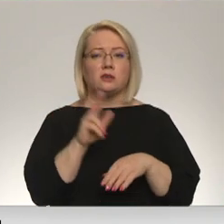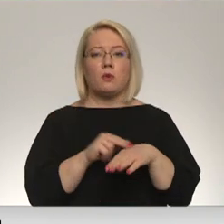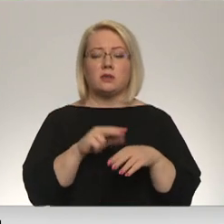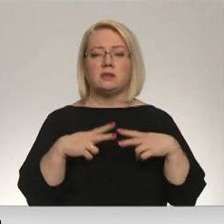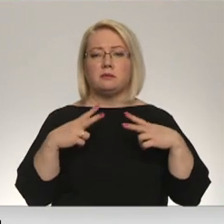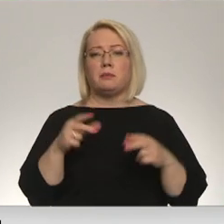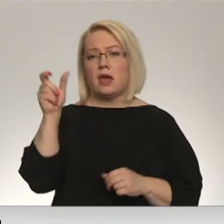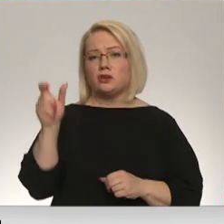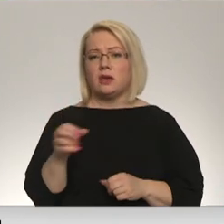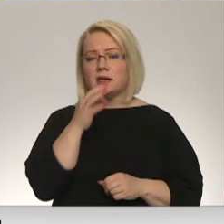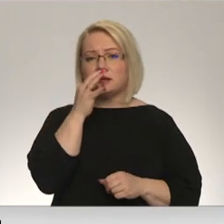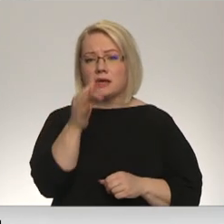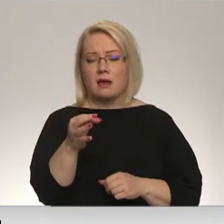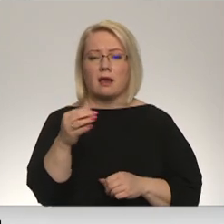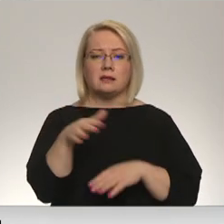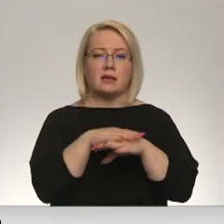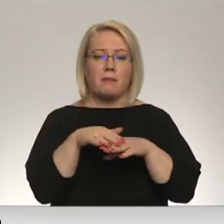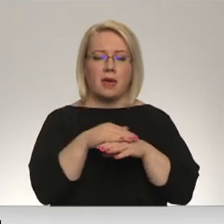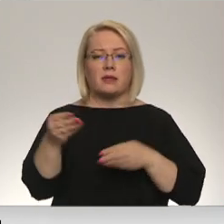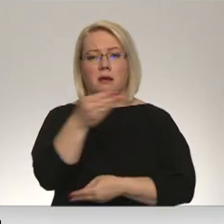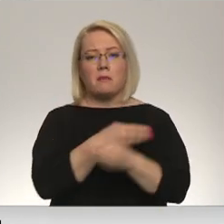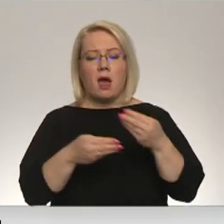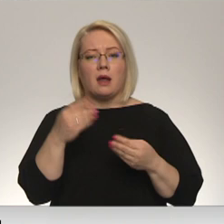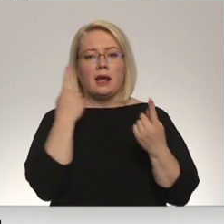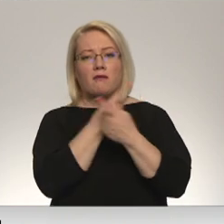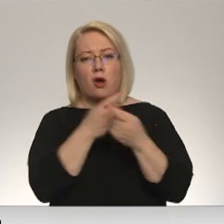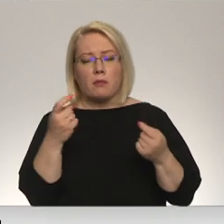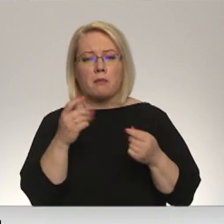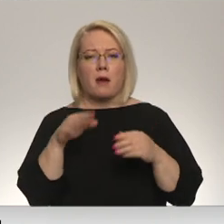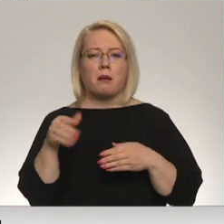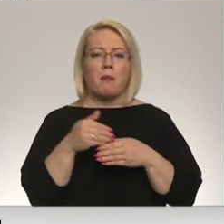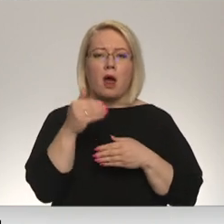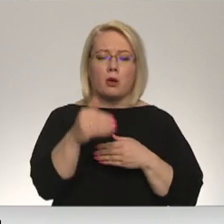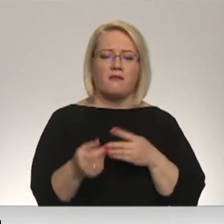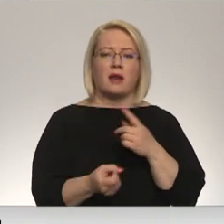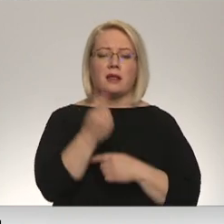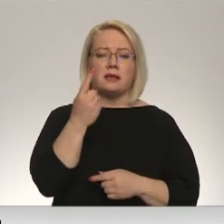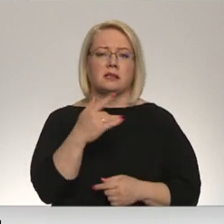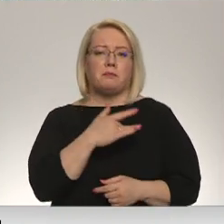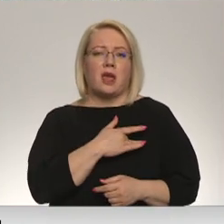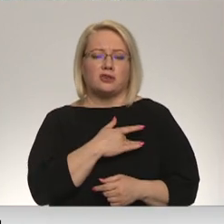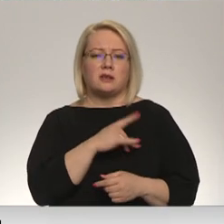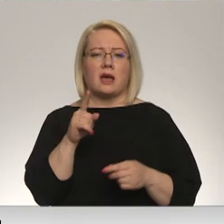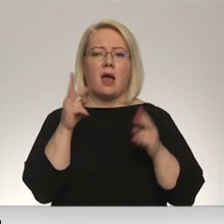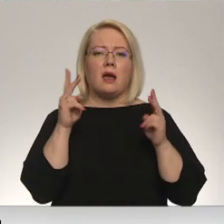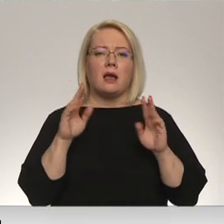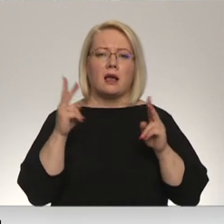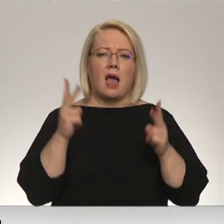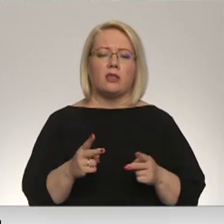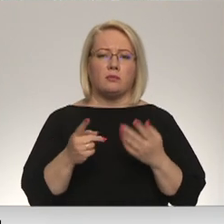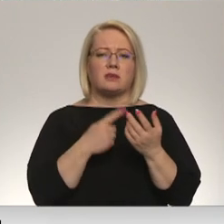norāda, ka sabiedrībai daloties ar informāciju par šiem pārkāpumiem var rasties priekštets, ka gadījums skaits ir lielāks nekā patiesībā.